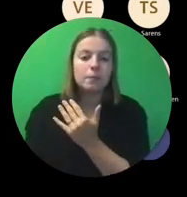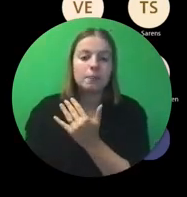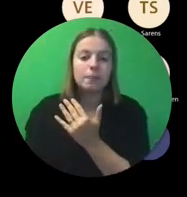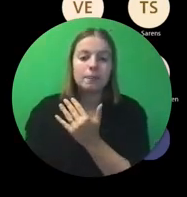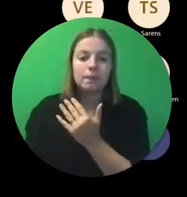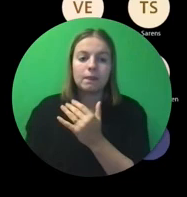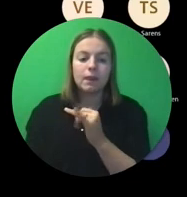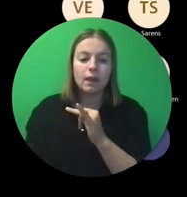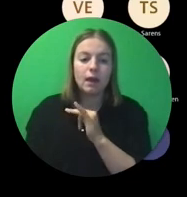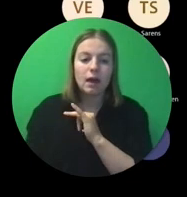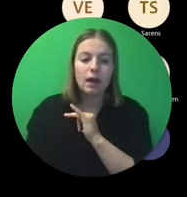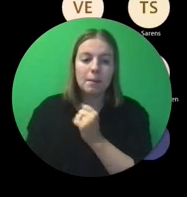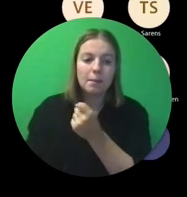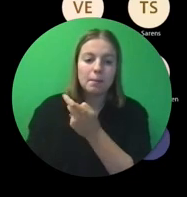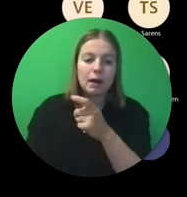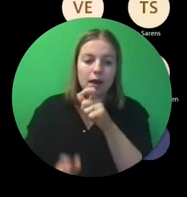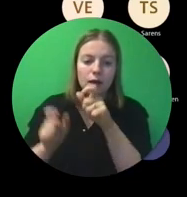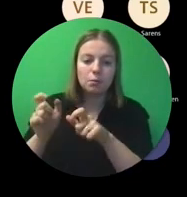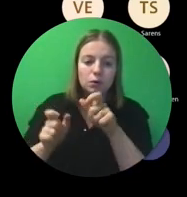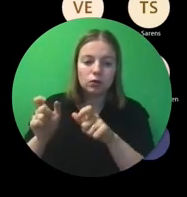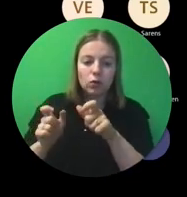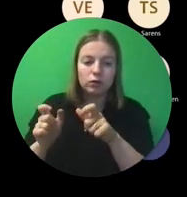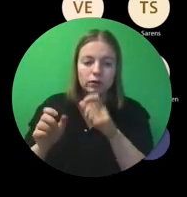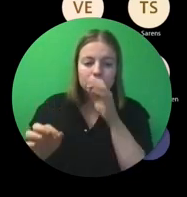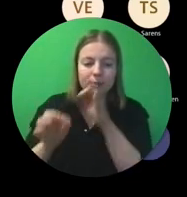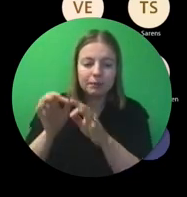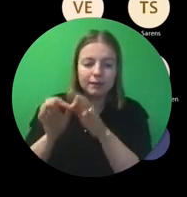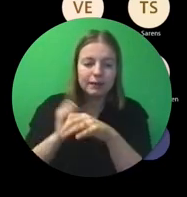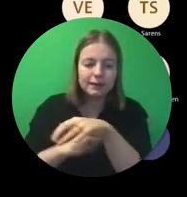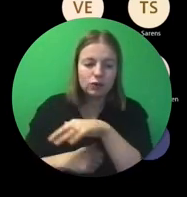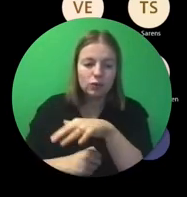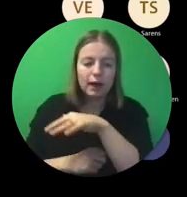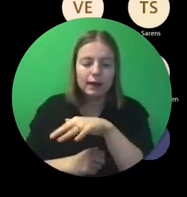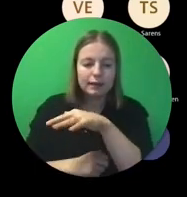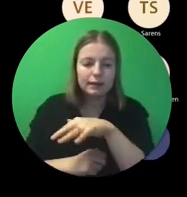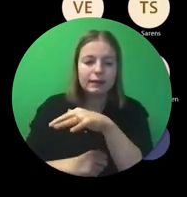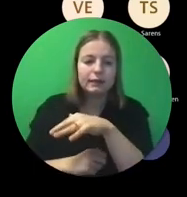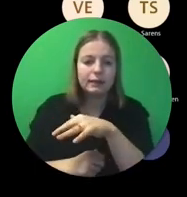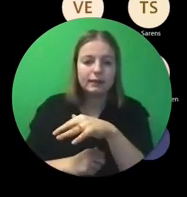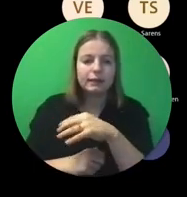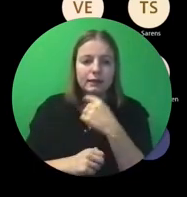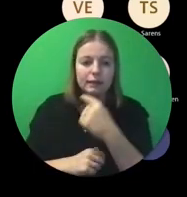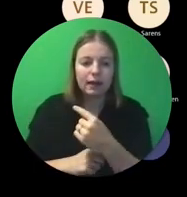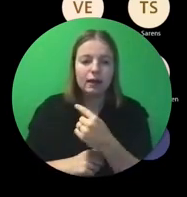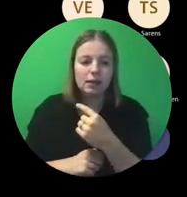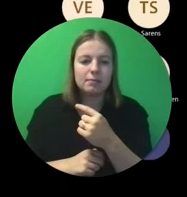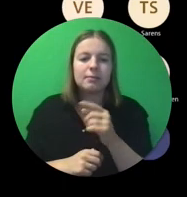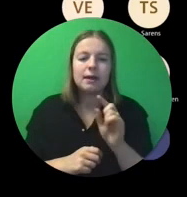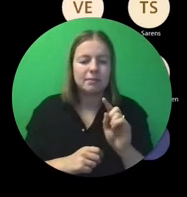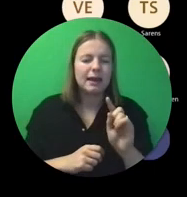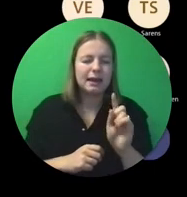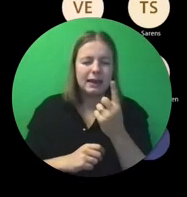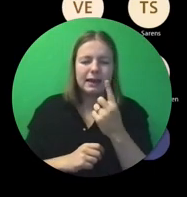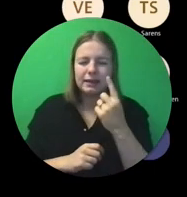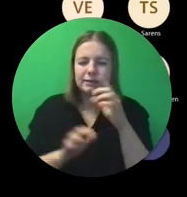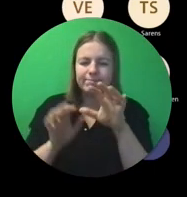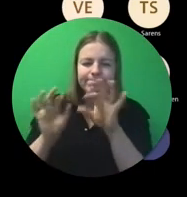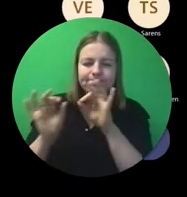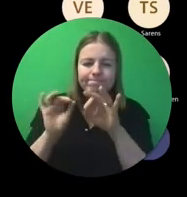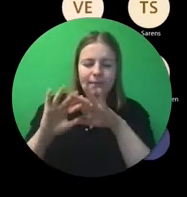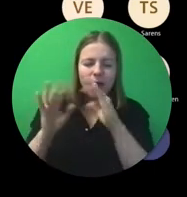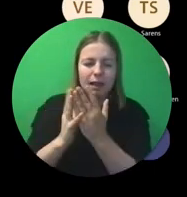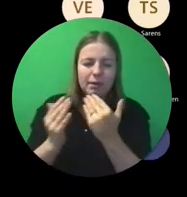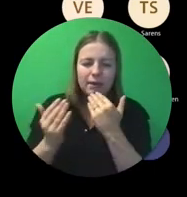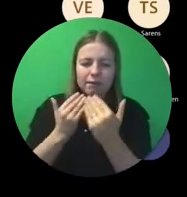Dan zijn er een aantal mensen die specifieke situaties naar boven brengen. Maar ik ga misschien eerst de algemene vragen eruit pikken.